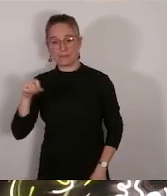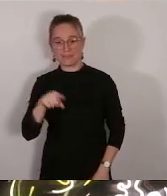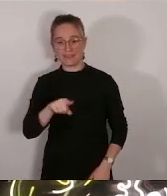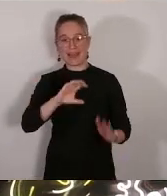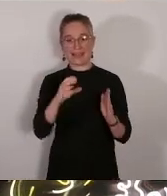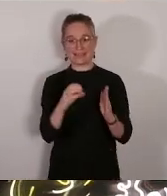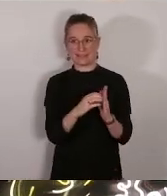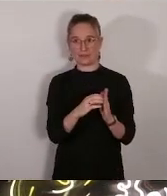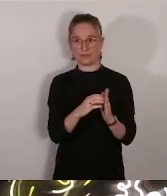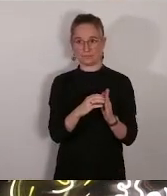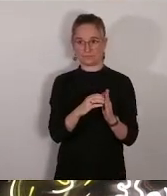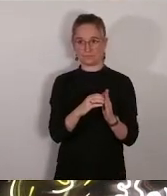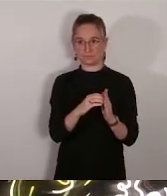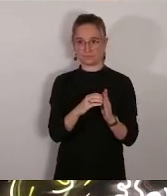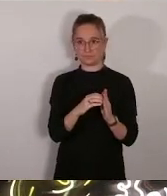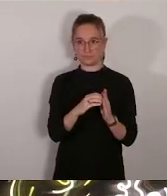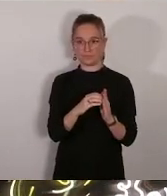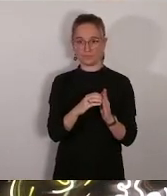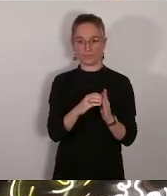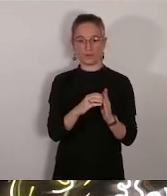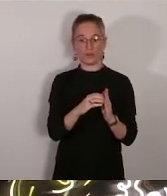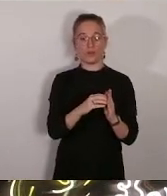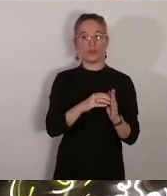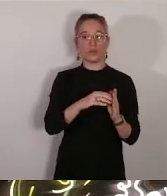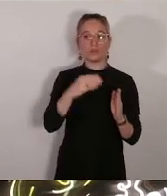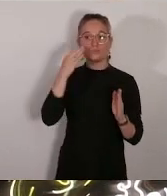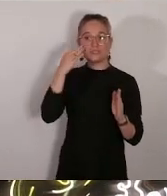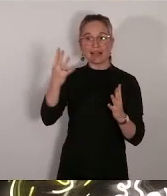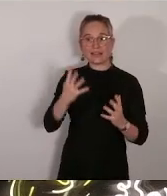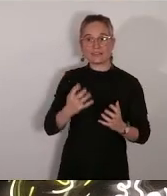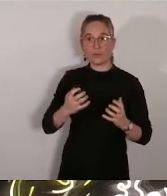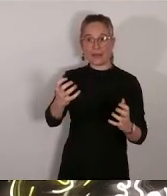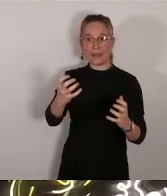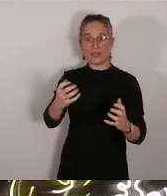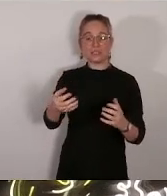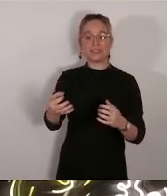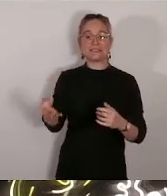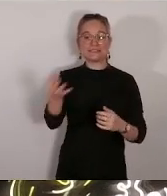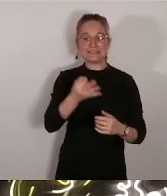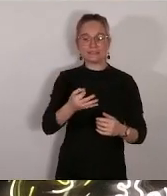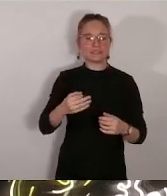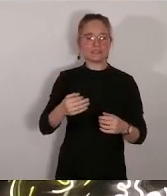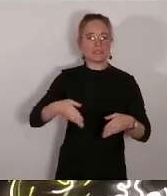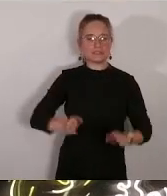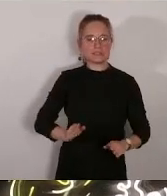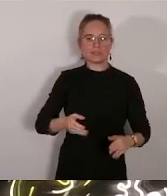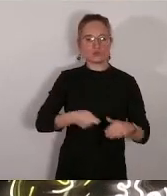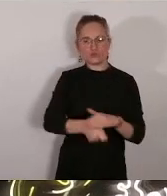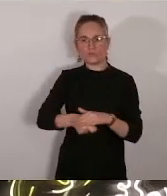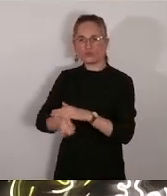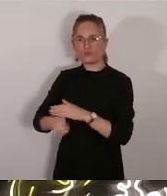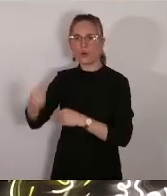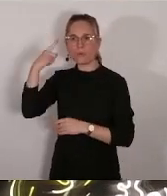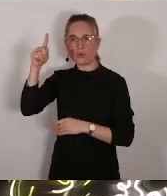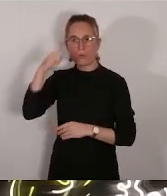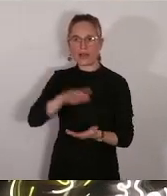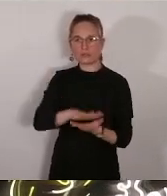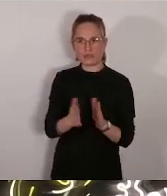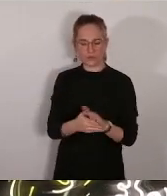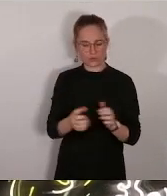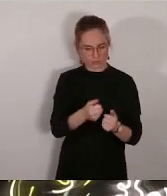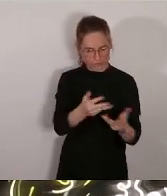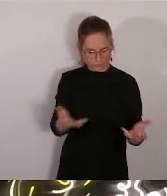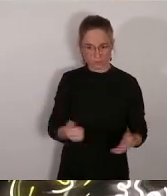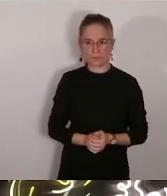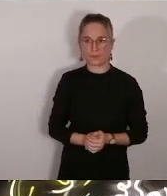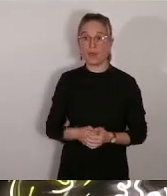CGTC attribuent les subventions à plusieurs associations. Rien ne s'oppose à ce que le maire ou le président soumettent